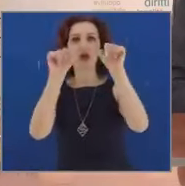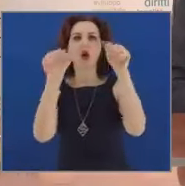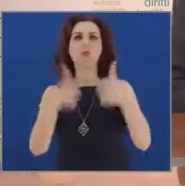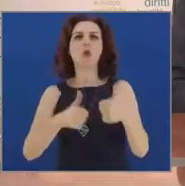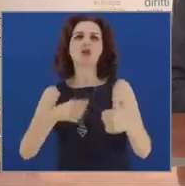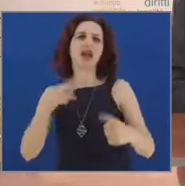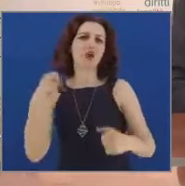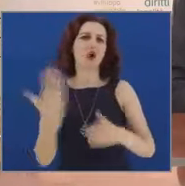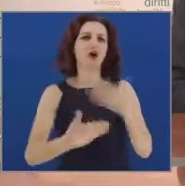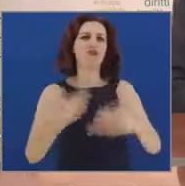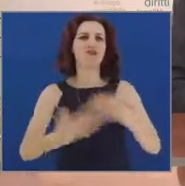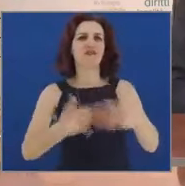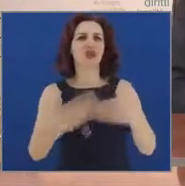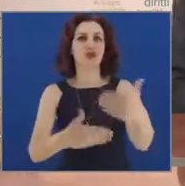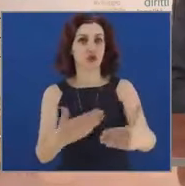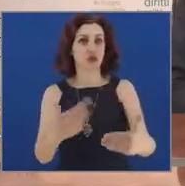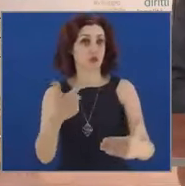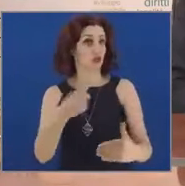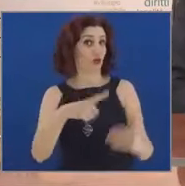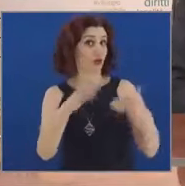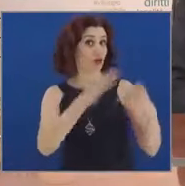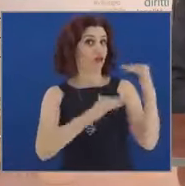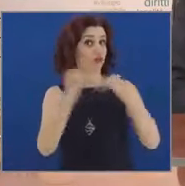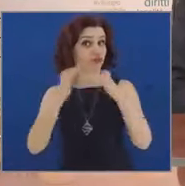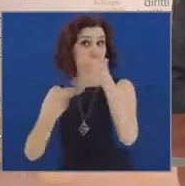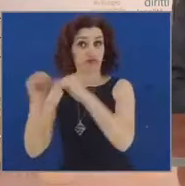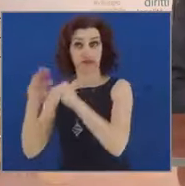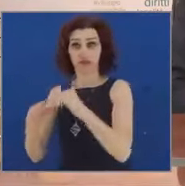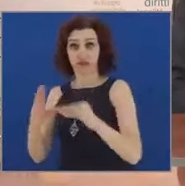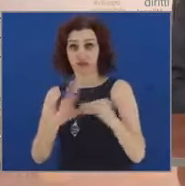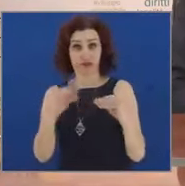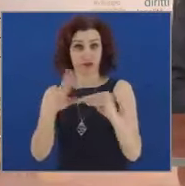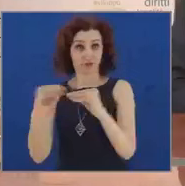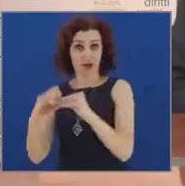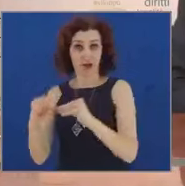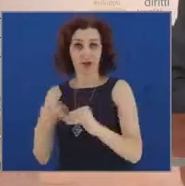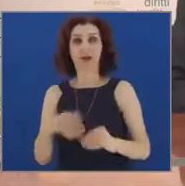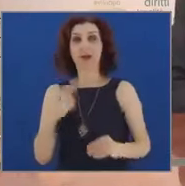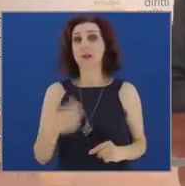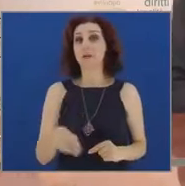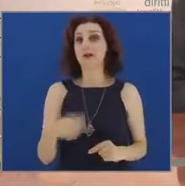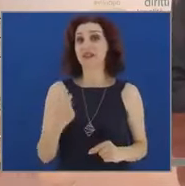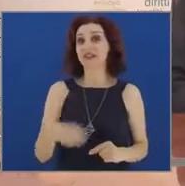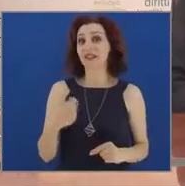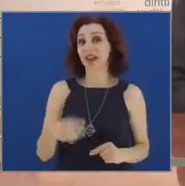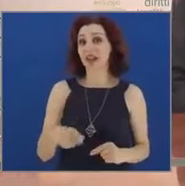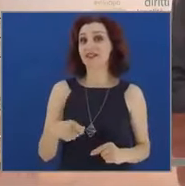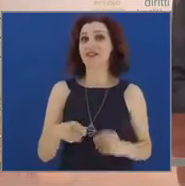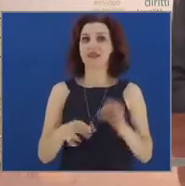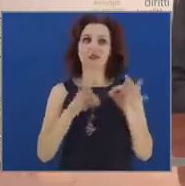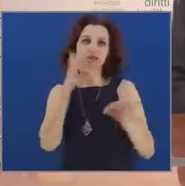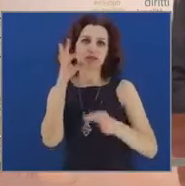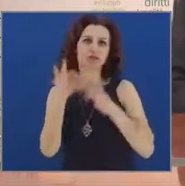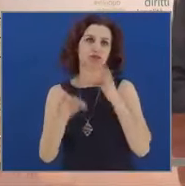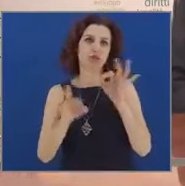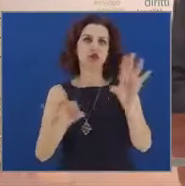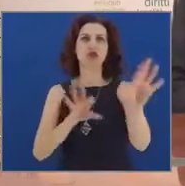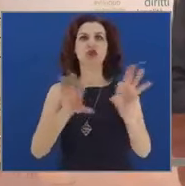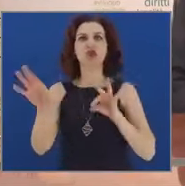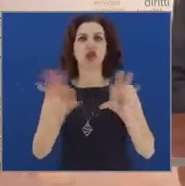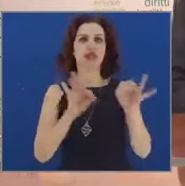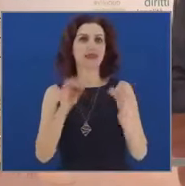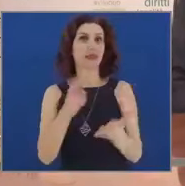queste infrastrutture. E quindi l'illustrazione che il Presidente ha fatto delle scelte strategiche per la Regione Lazio